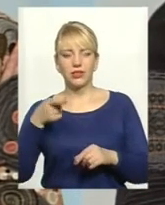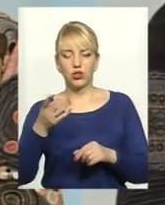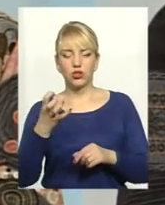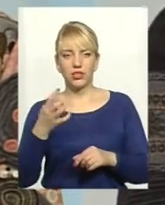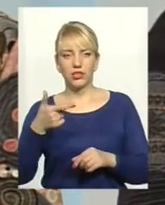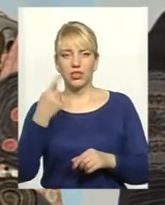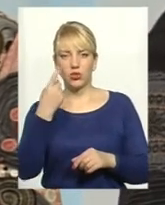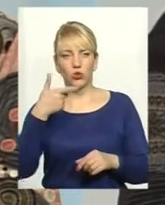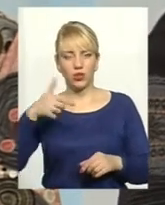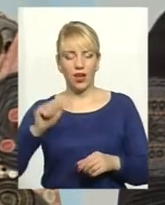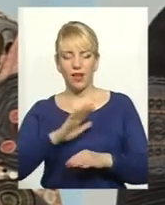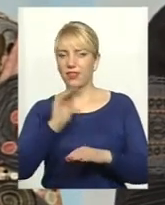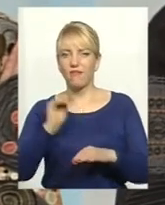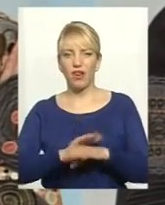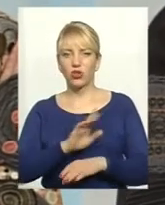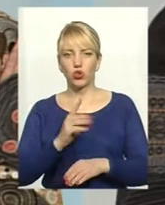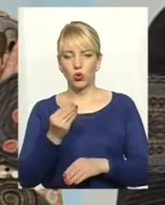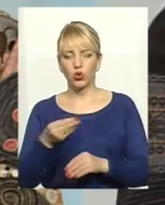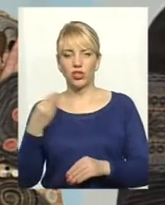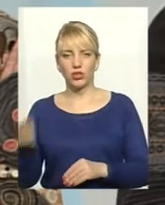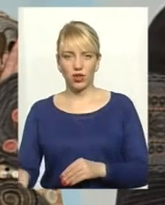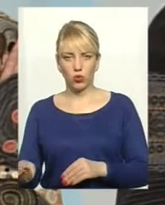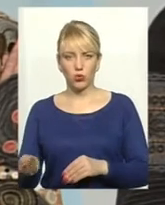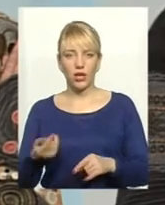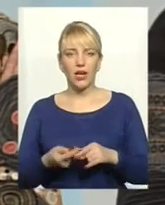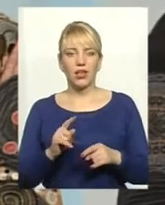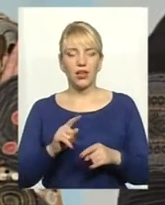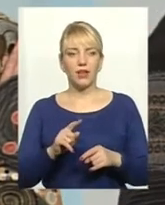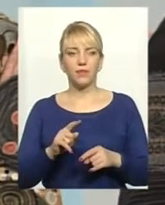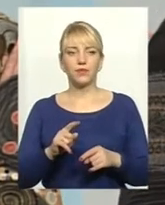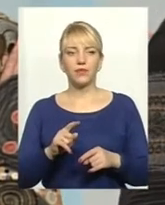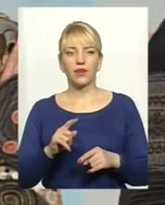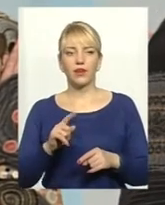не факт, що дадуть. Тому що навіть, якщо у бюджеті гроші там заложені, це означає, що їх дадуть.